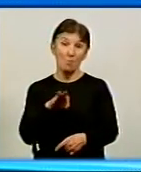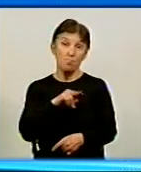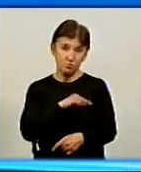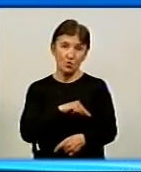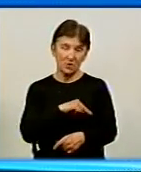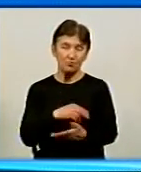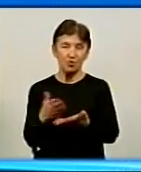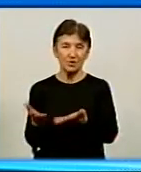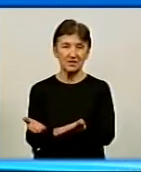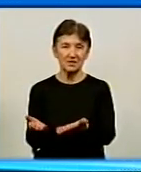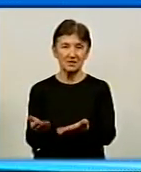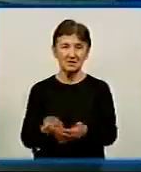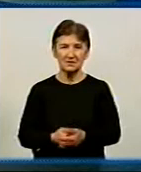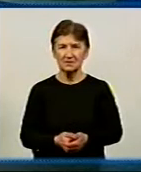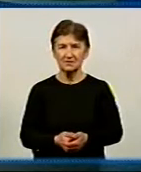назвати капеланством?